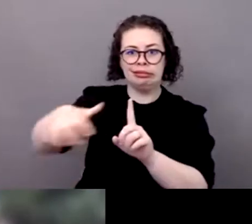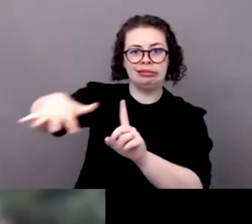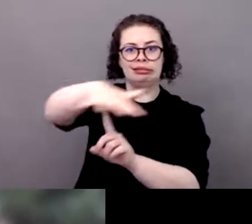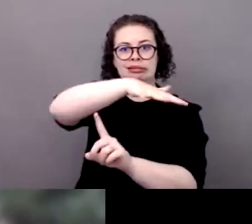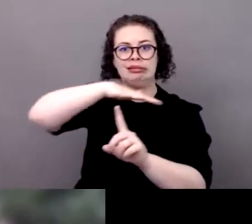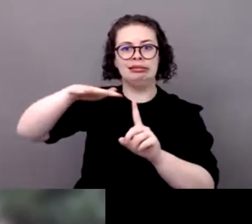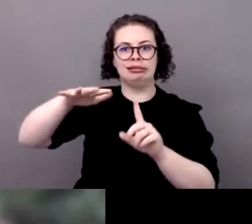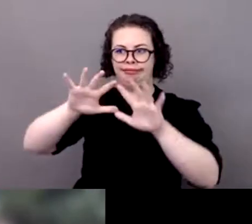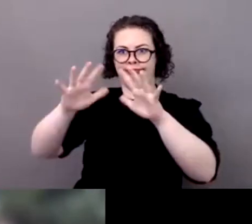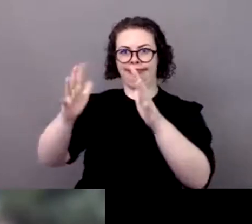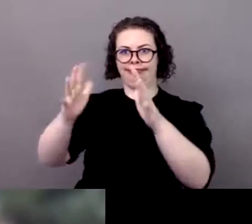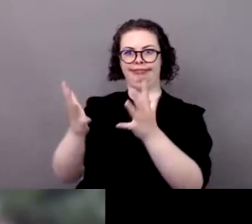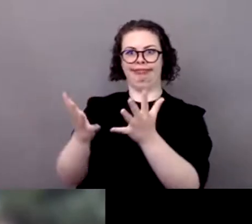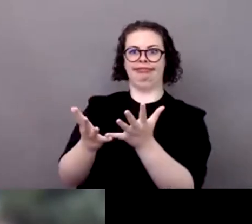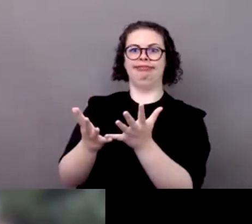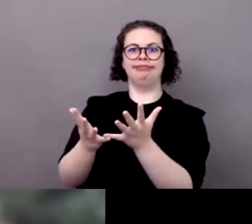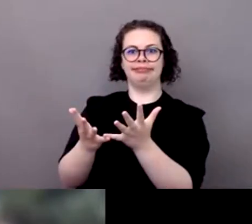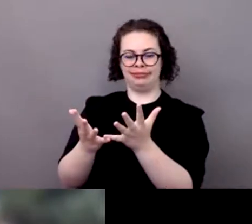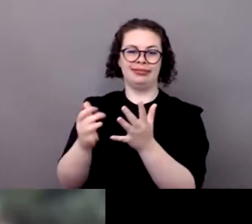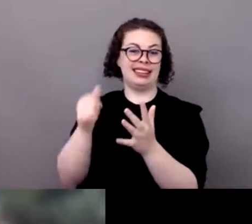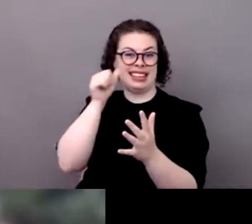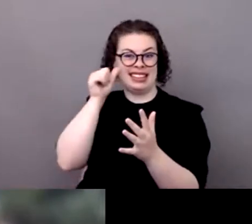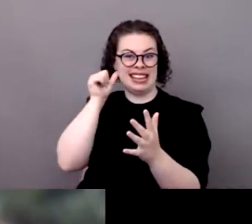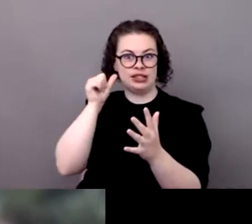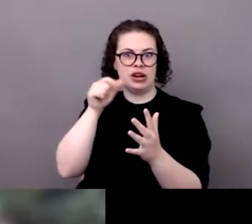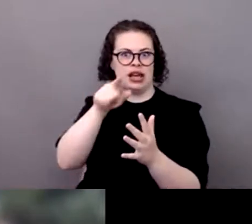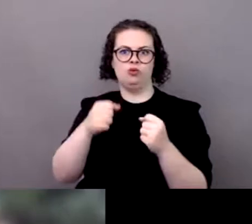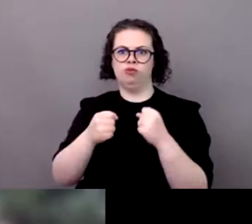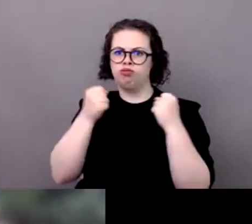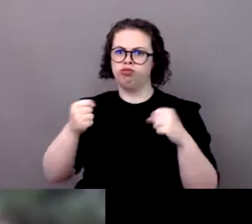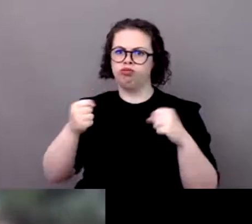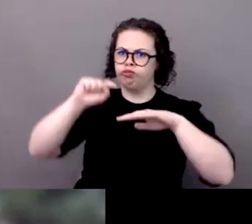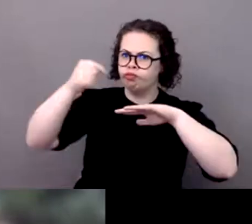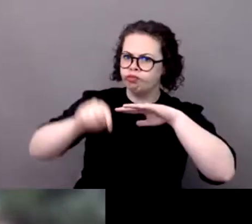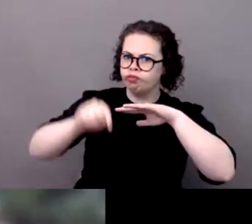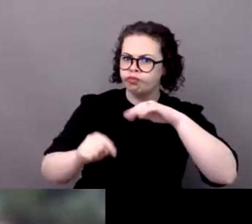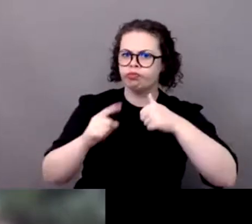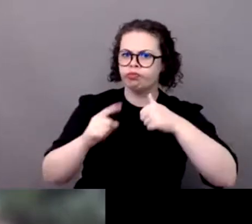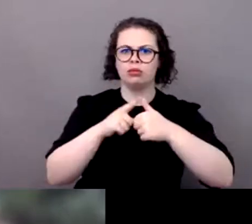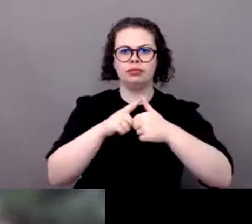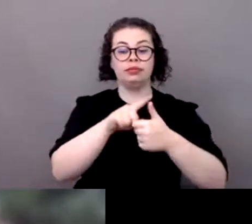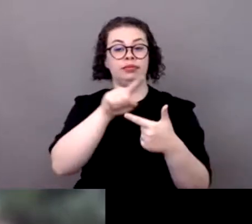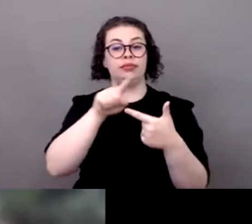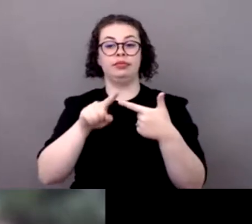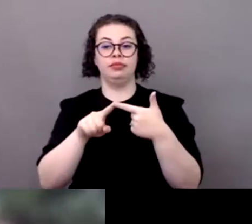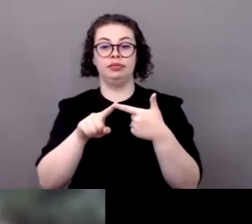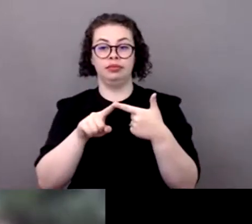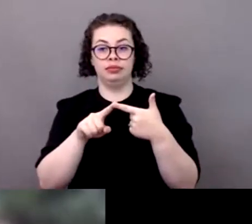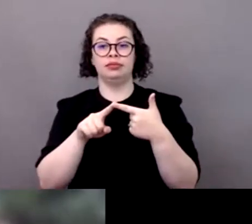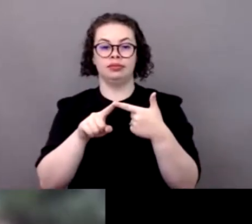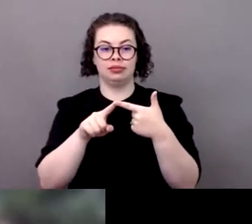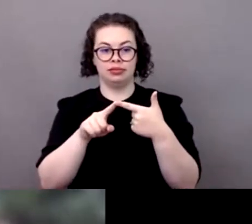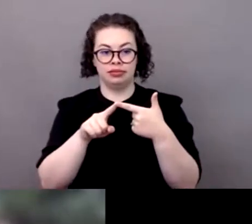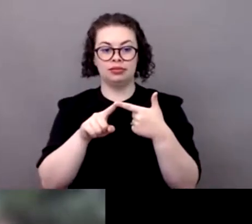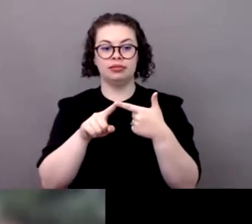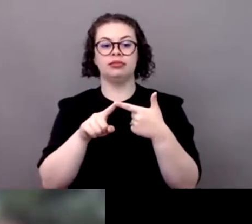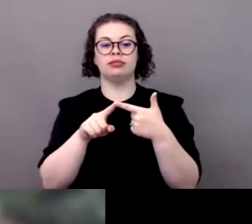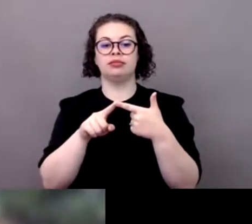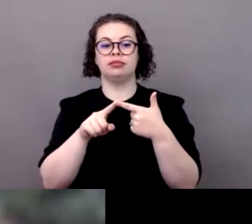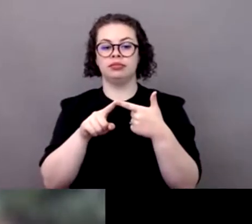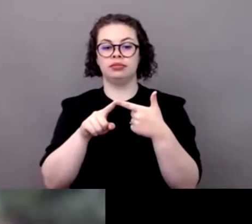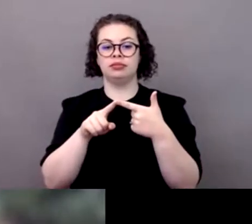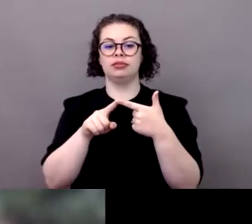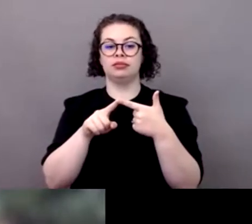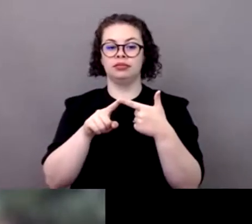hier il ya aussi évidemment l'impact des conséquences du dérèglement climatique de la perte de diversité sur le